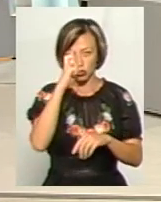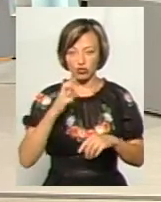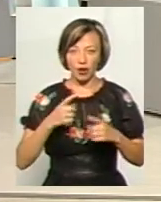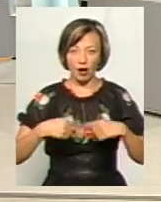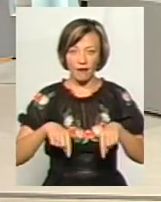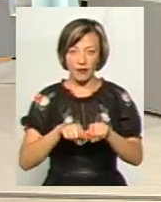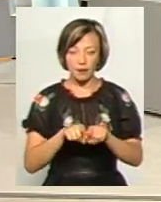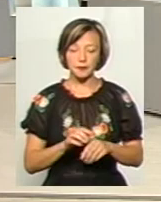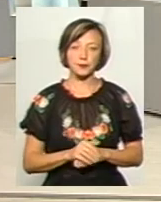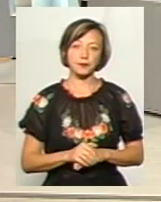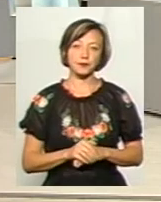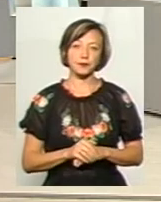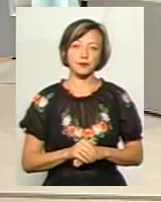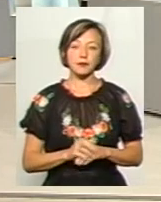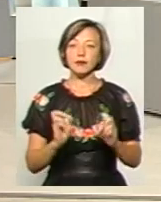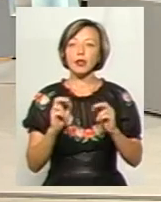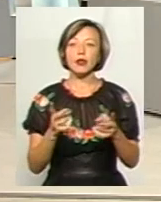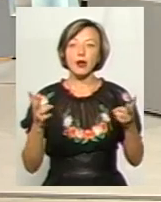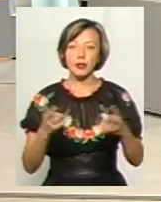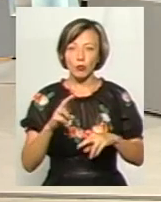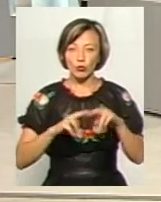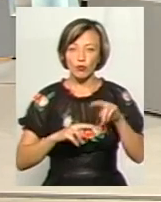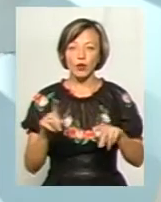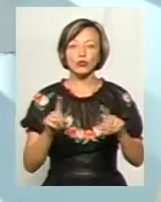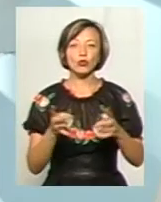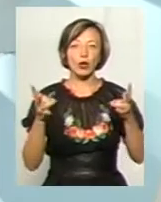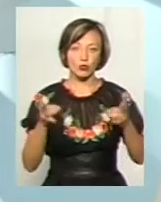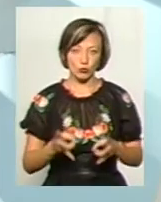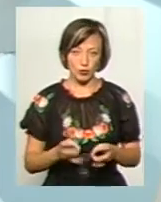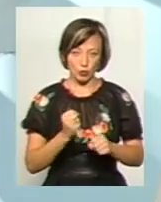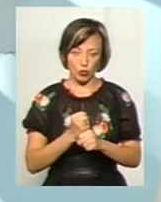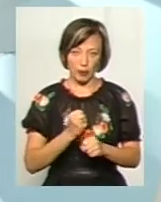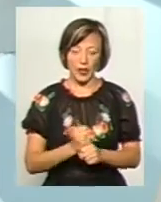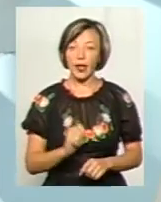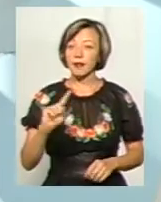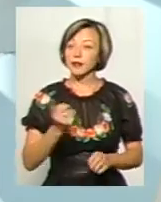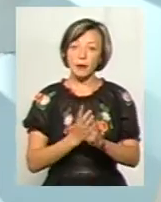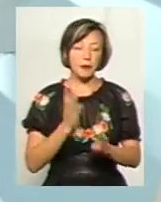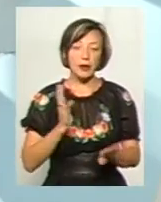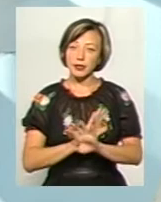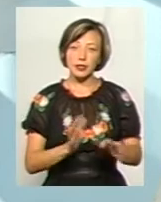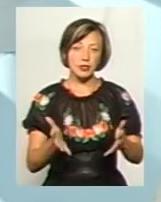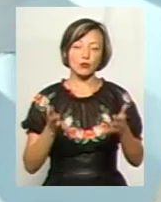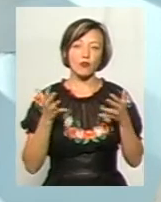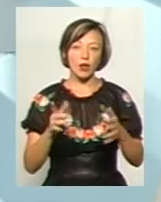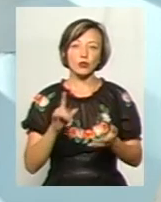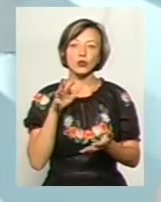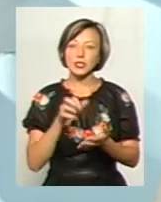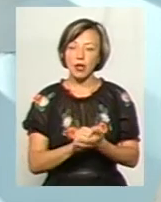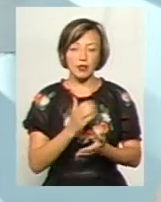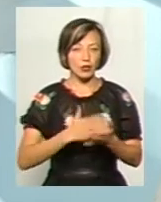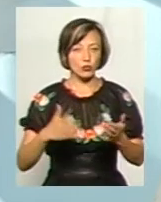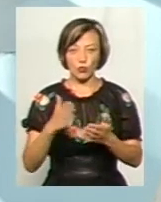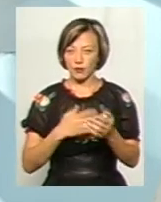національна держава, зокрема, як її треба будувати, що для цього потрібно робити. Насамперед, не з'ясували через те, що зайняті зовсім